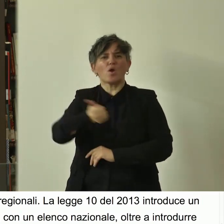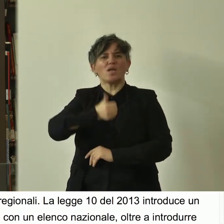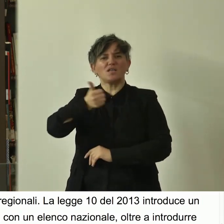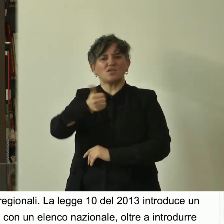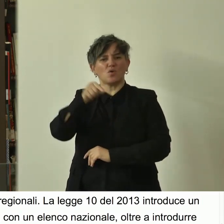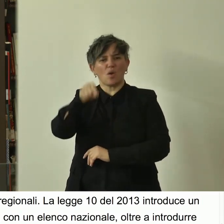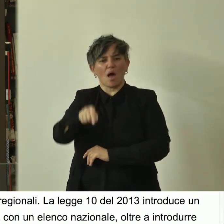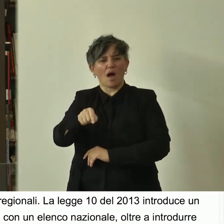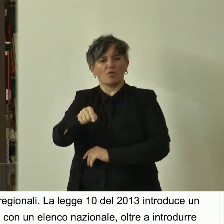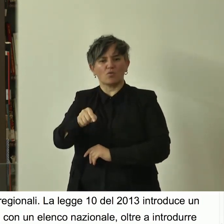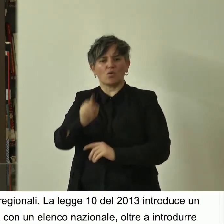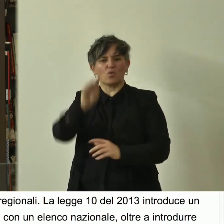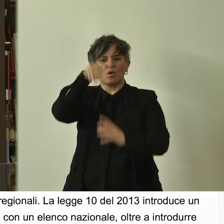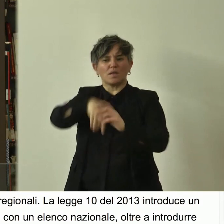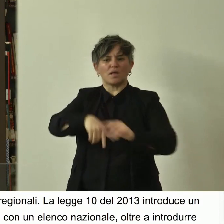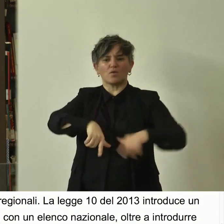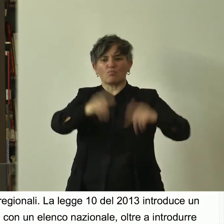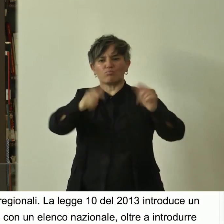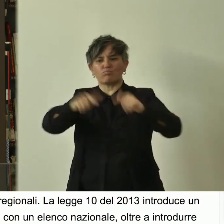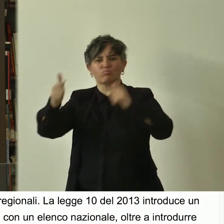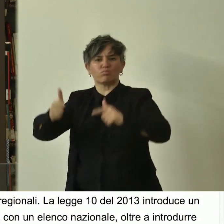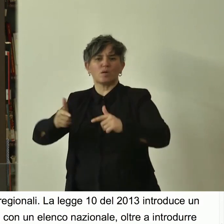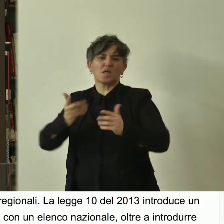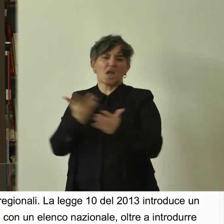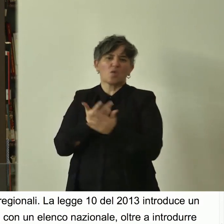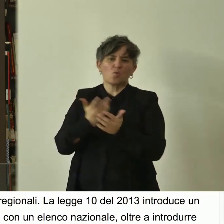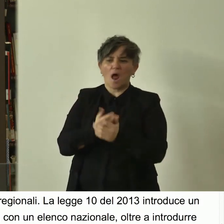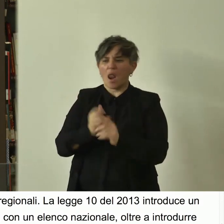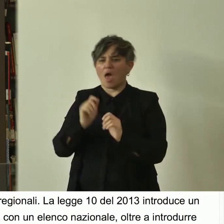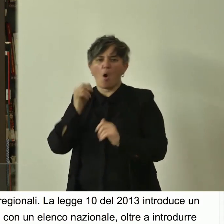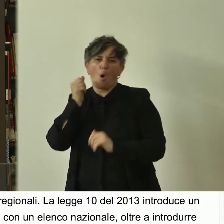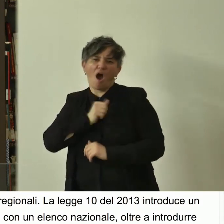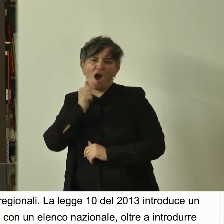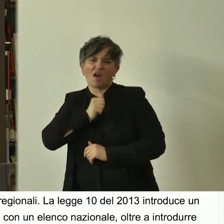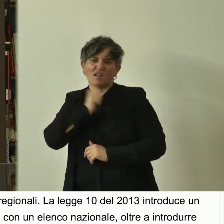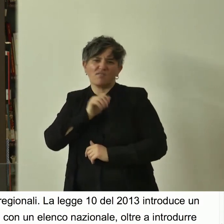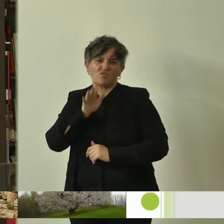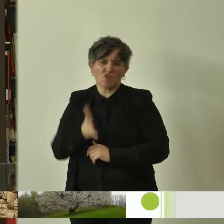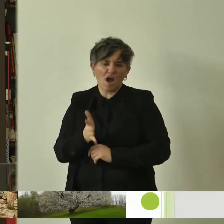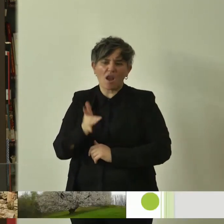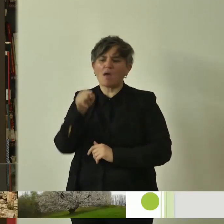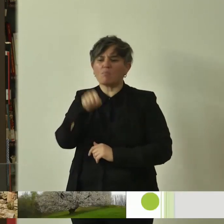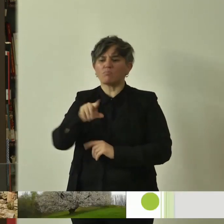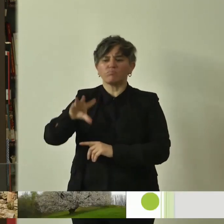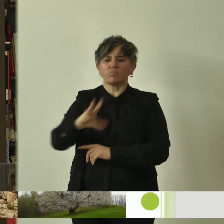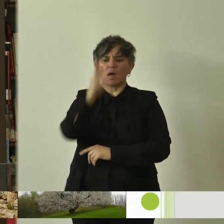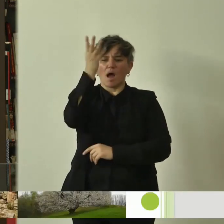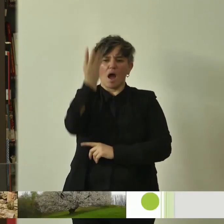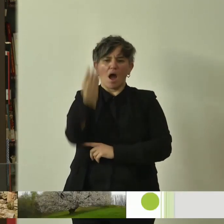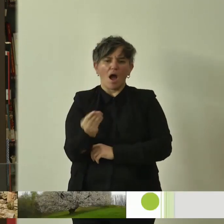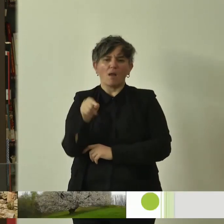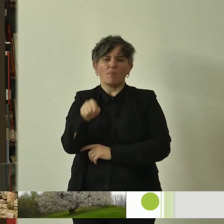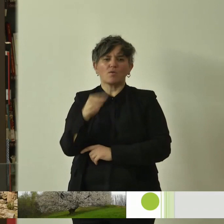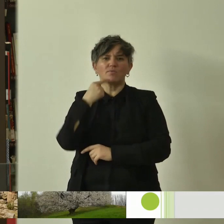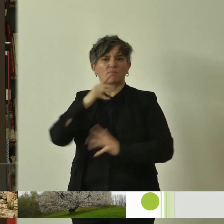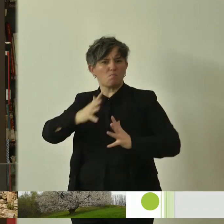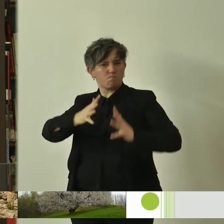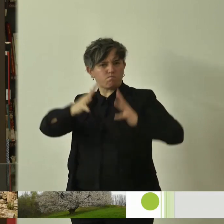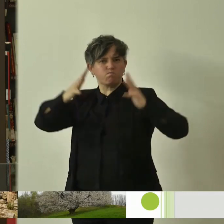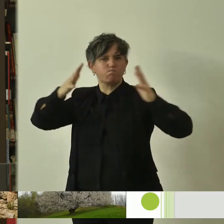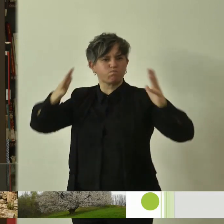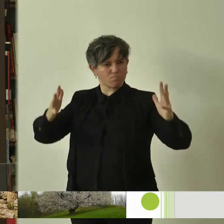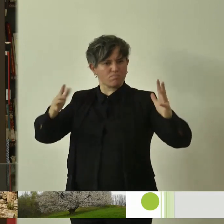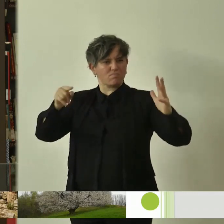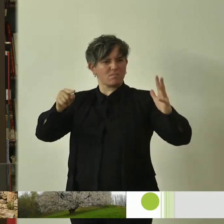formazioni boschive naturali o artificiali, ovunque ubicato, che costituisca il raro esempio di maestosità e